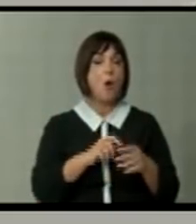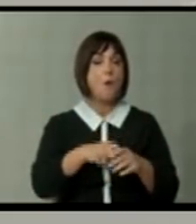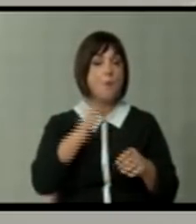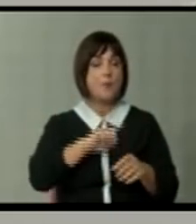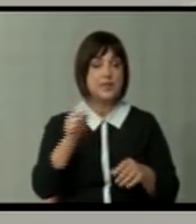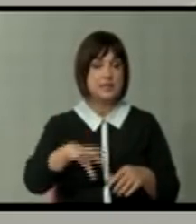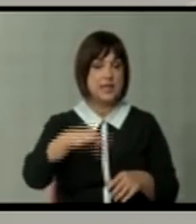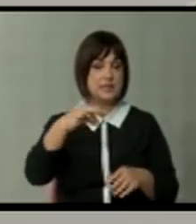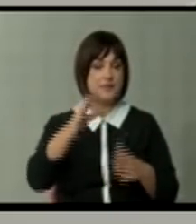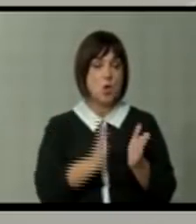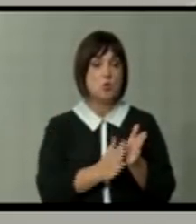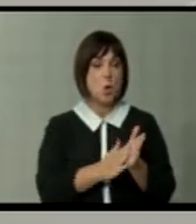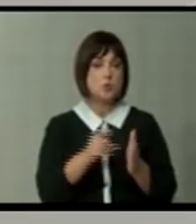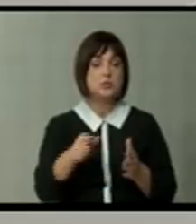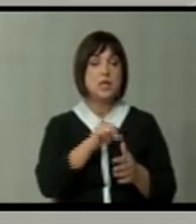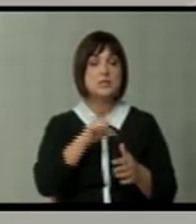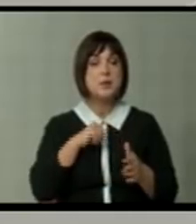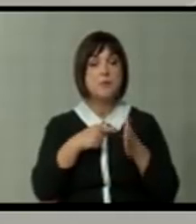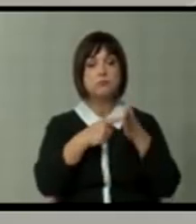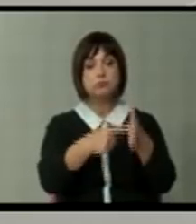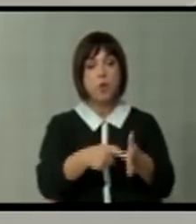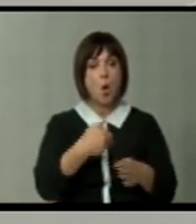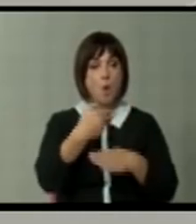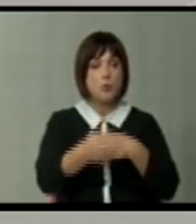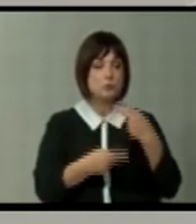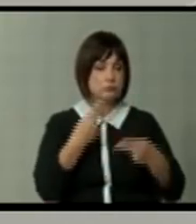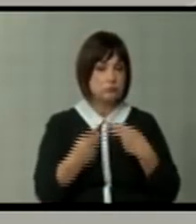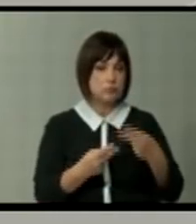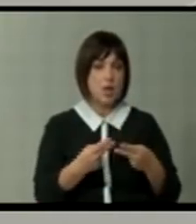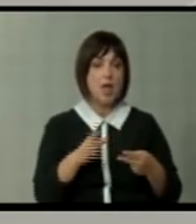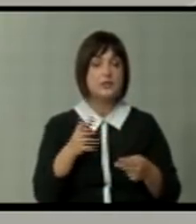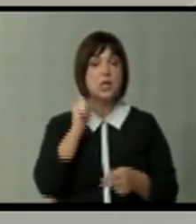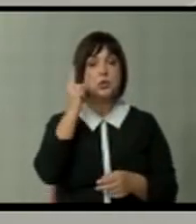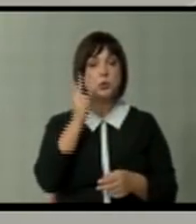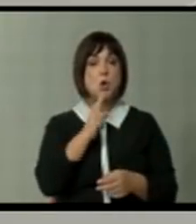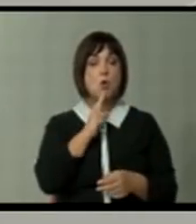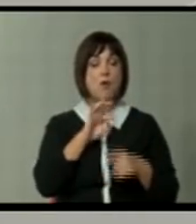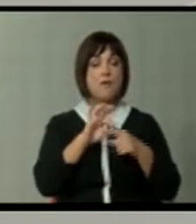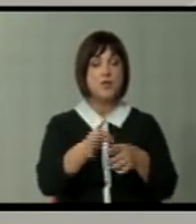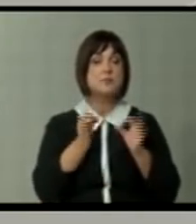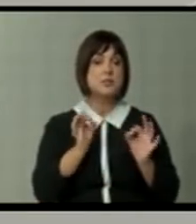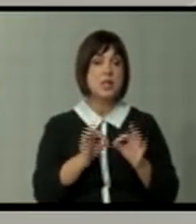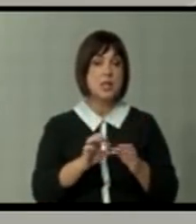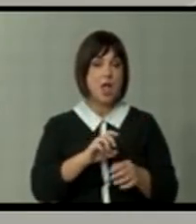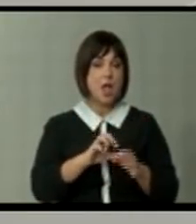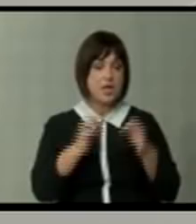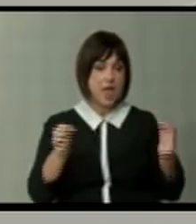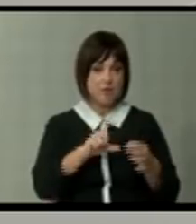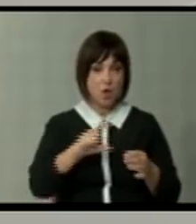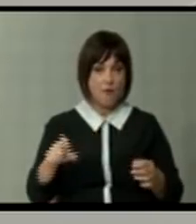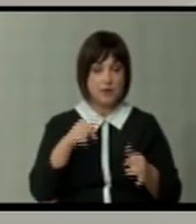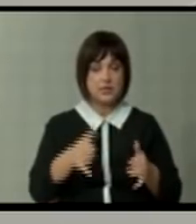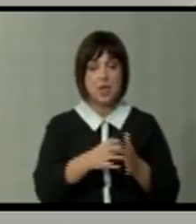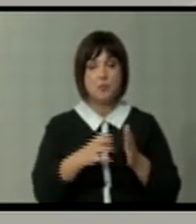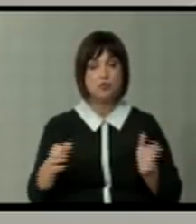не се единствениот доказ. Тие се само индицији кои што потоа се проверувани. И за случајите кои што ги води специалното јавно обвинителство, а сега ќе